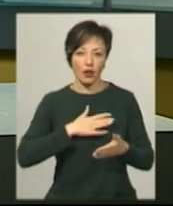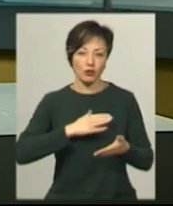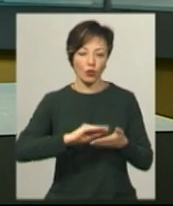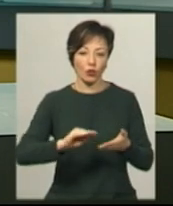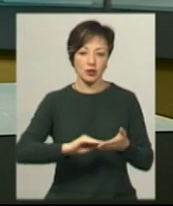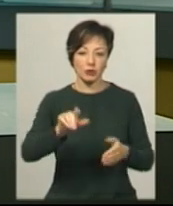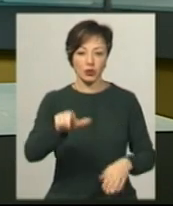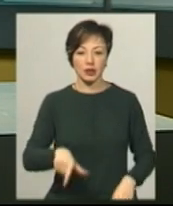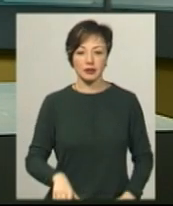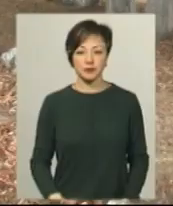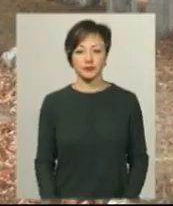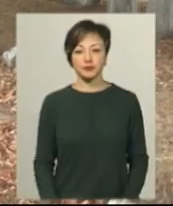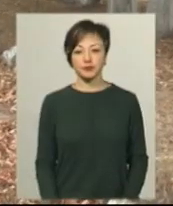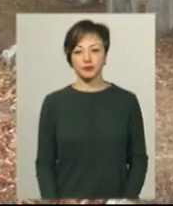Шполак.